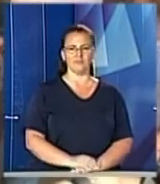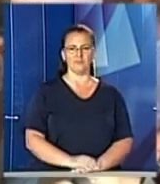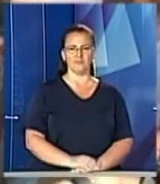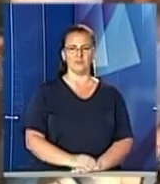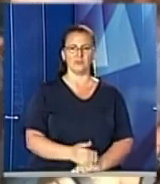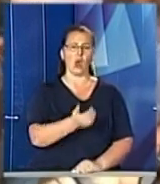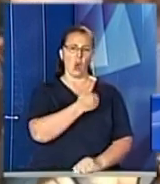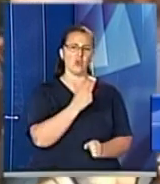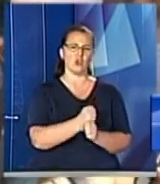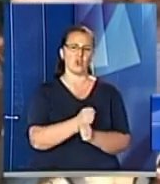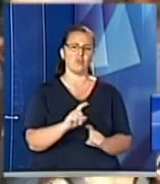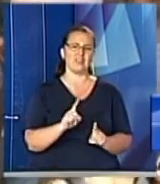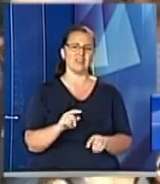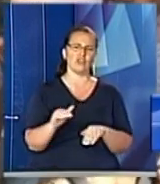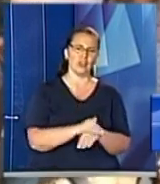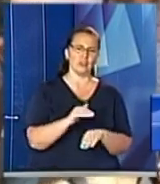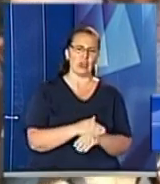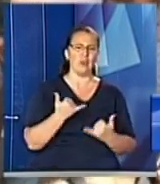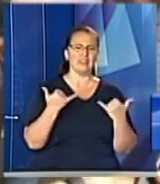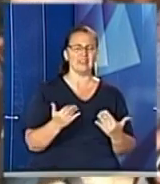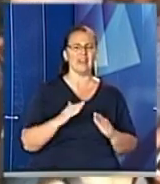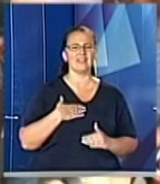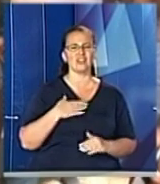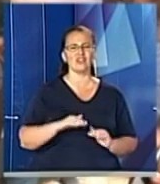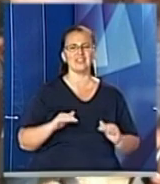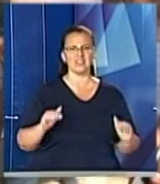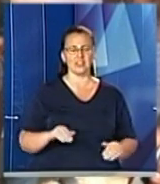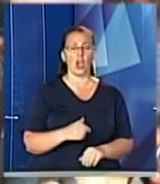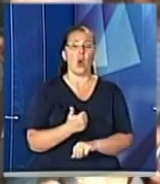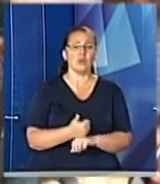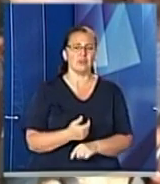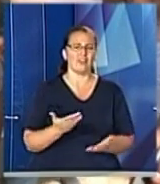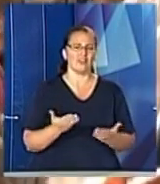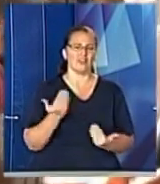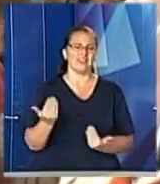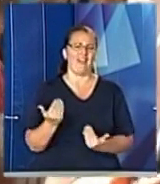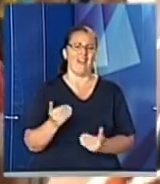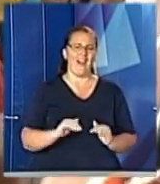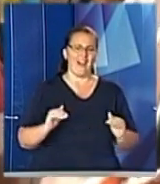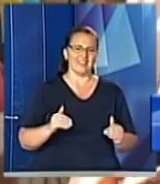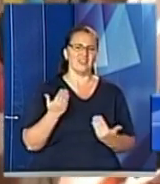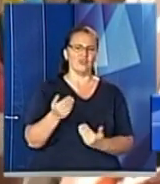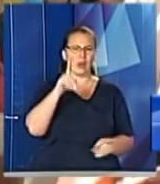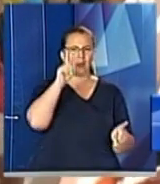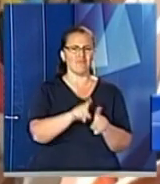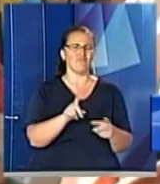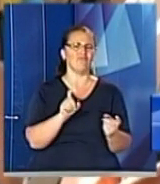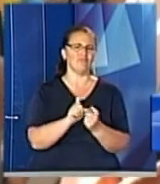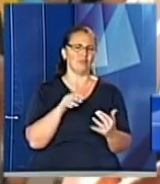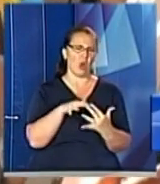Хочеться робити щось добре для наших діток, особливо, якщо це є діти твоїх бойових побративів. Десь гладимо ті рани